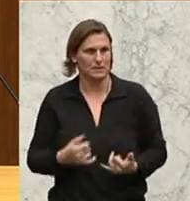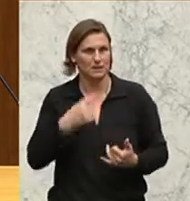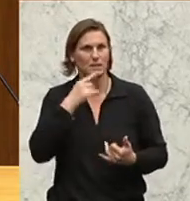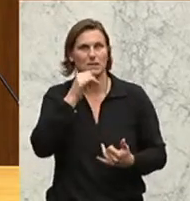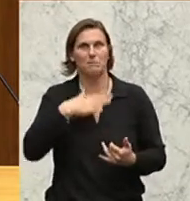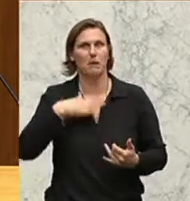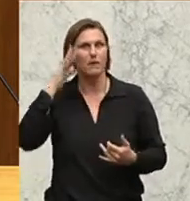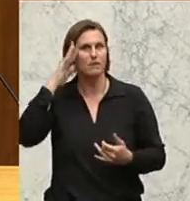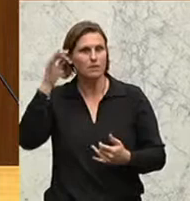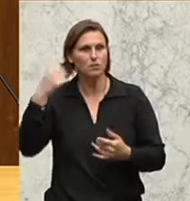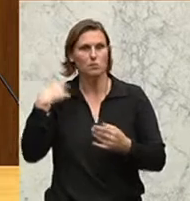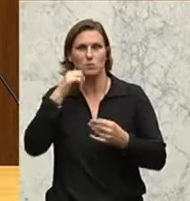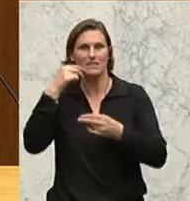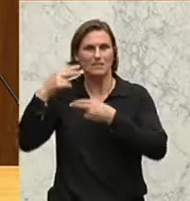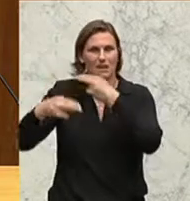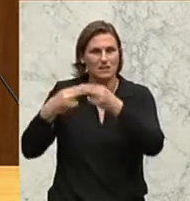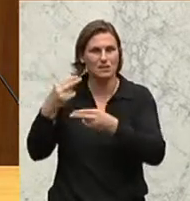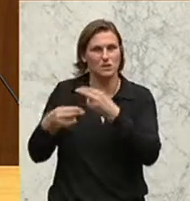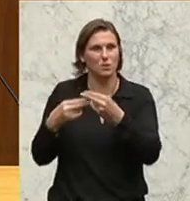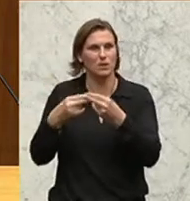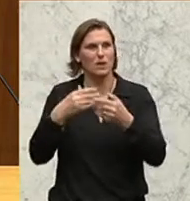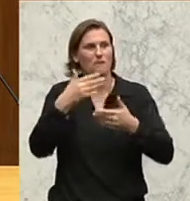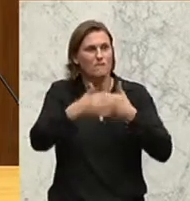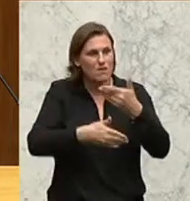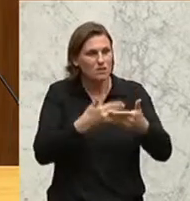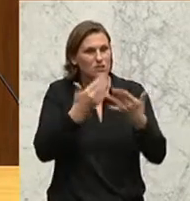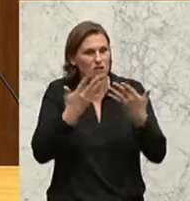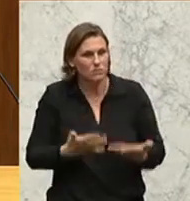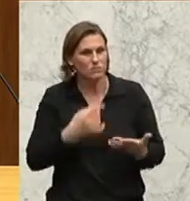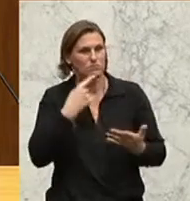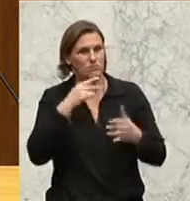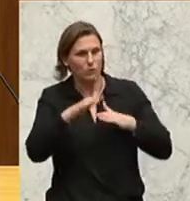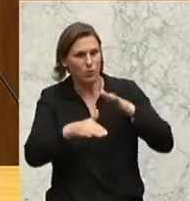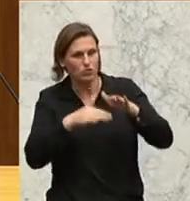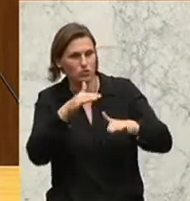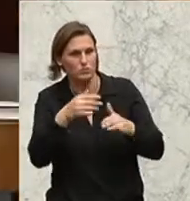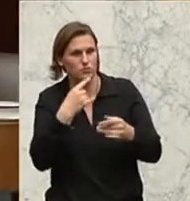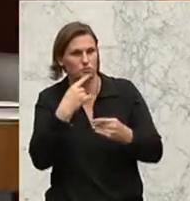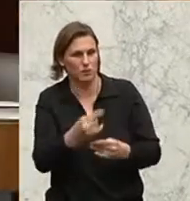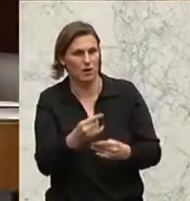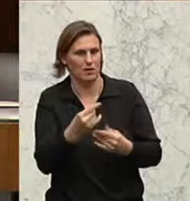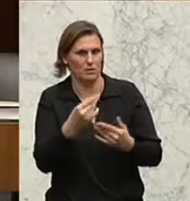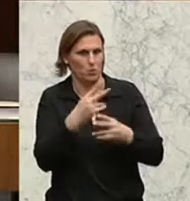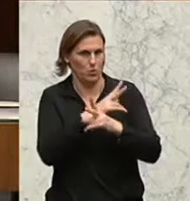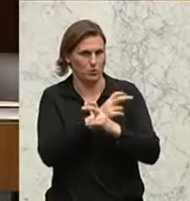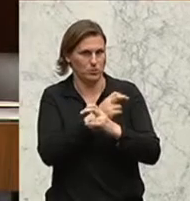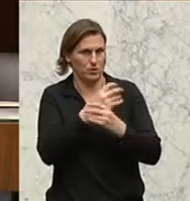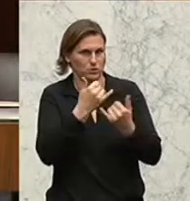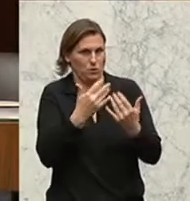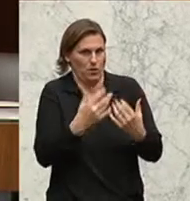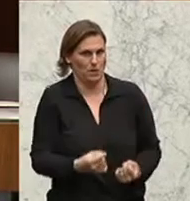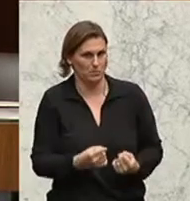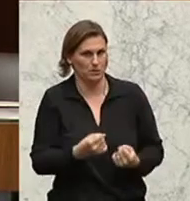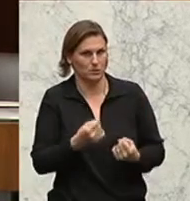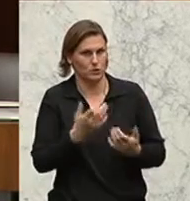irgendwie eine Traditionsaufarbeitung. Es sagt die Wirtschaft. Es sagen die fortschrittlichen Teile der Wirtschaft in Österreich, die das sagen. Die nämlich